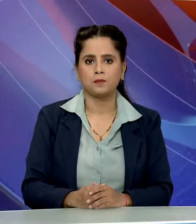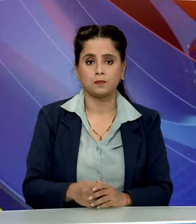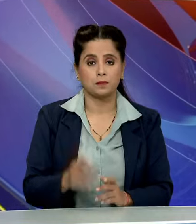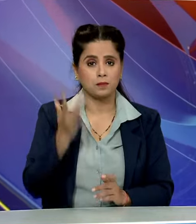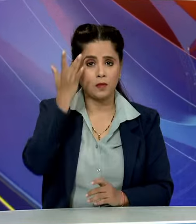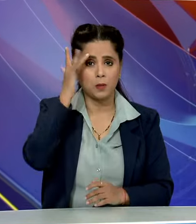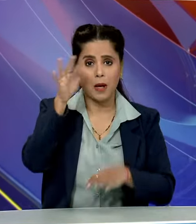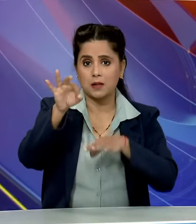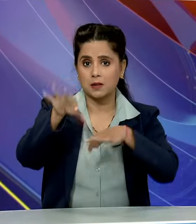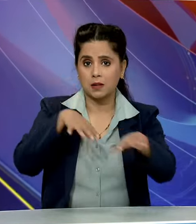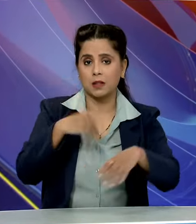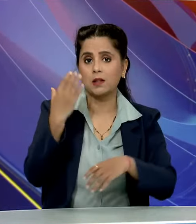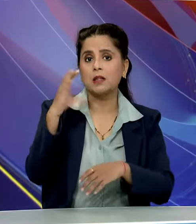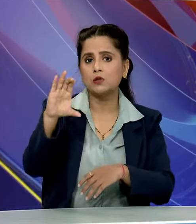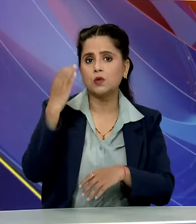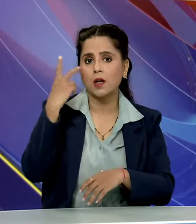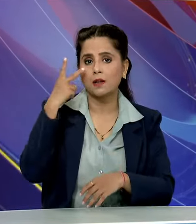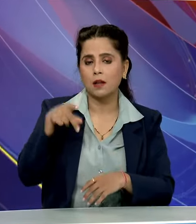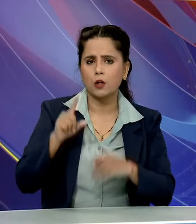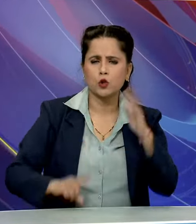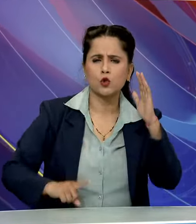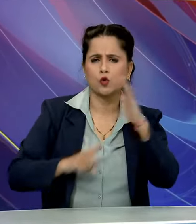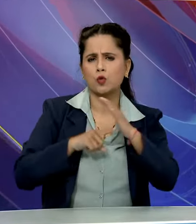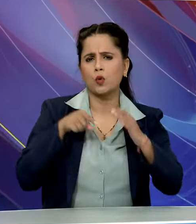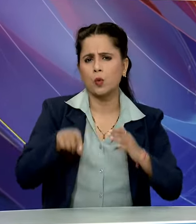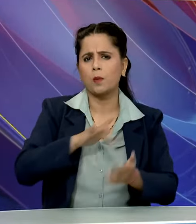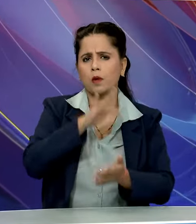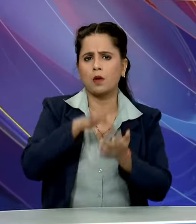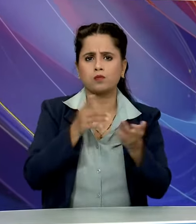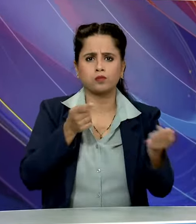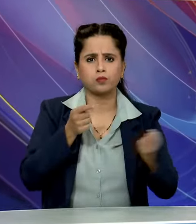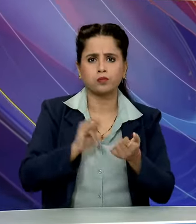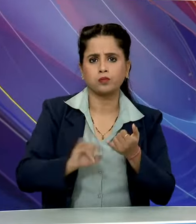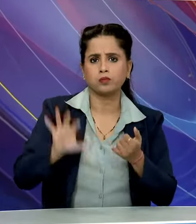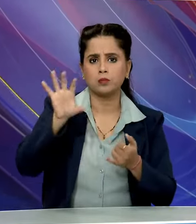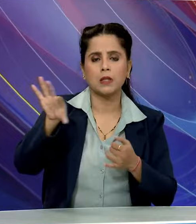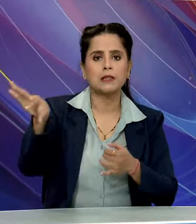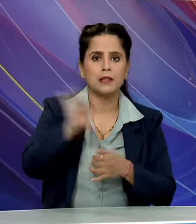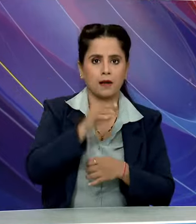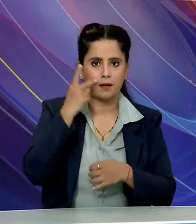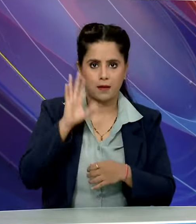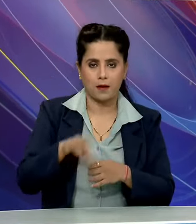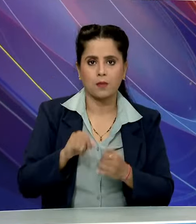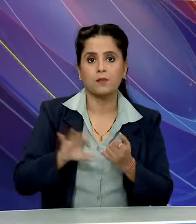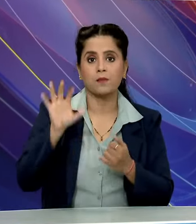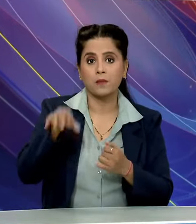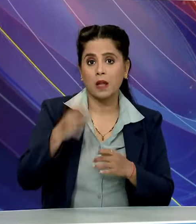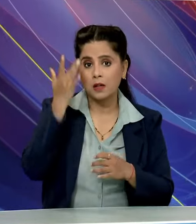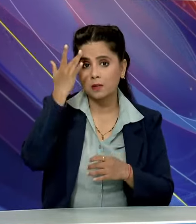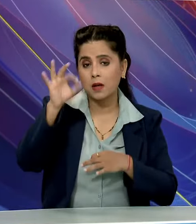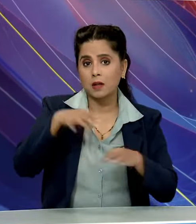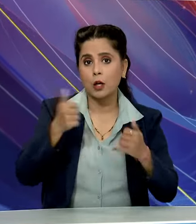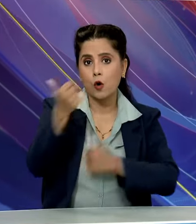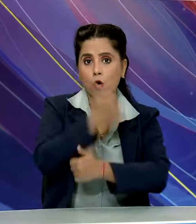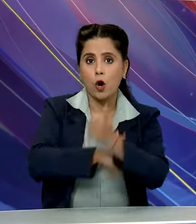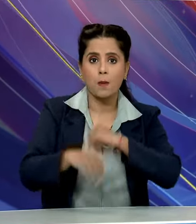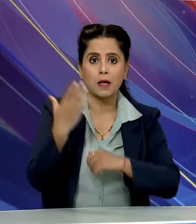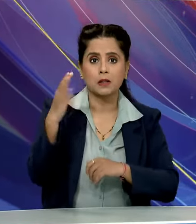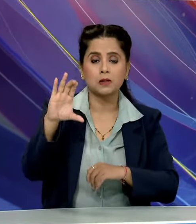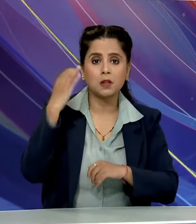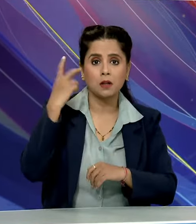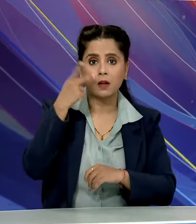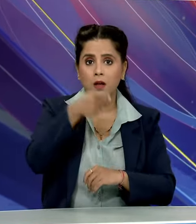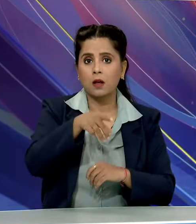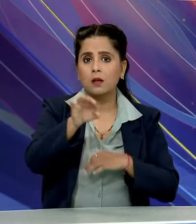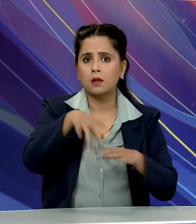Smart City चंडीगड को सर्वश्रेष्ट केंद्र शासत प्रदेश की रूप में चुना गया है Smart City प्रतियोगता में चंडीगड